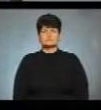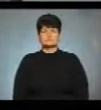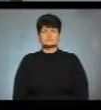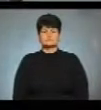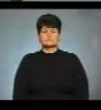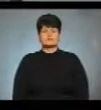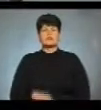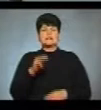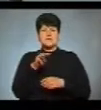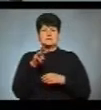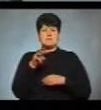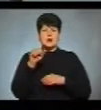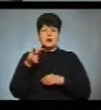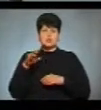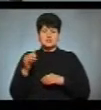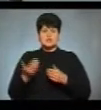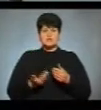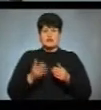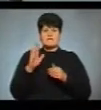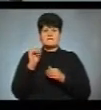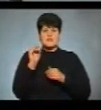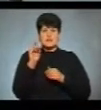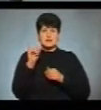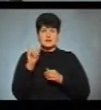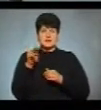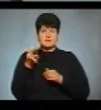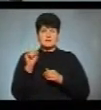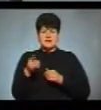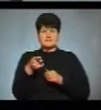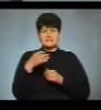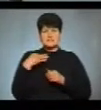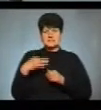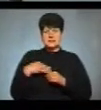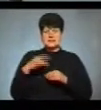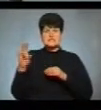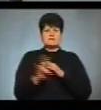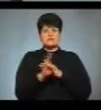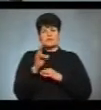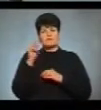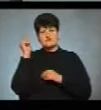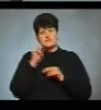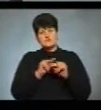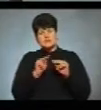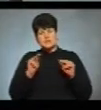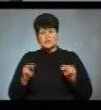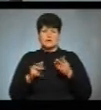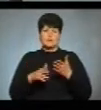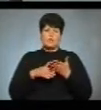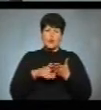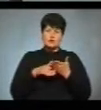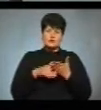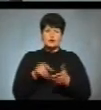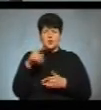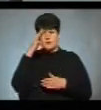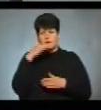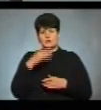Тарас Малюжинський живе в місті Вініпех у Канаді. Він син священика, вчитель, волонтер, громадський діяч і протидеякон. Його батько